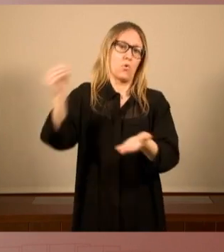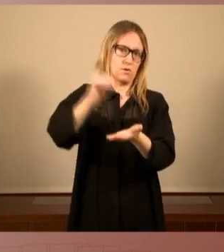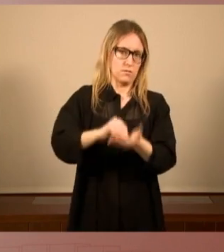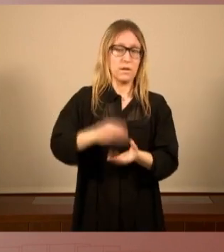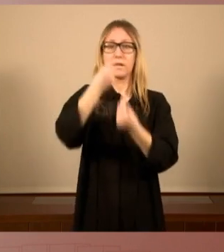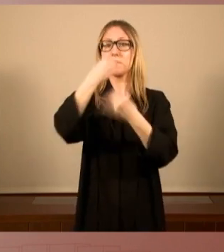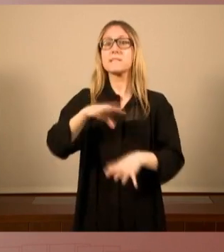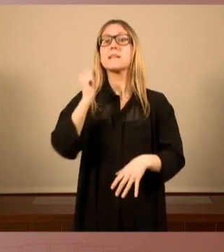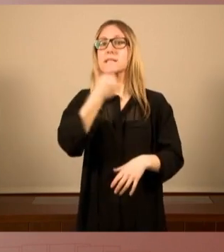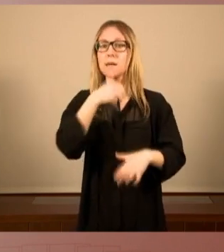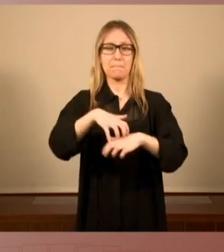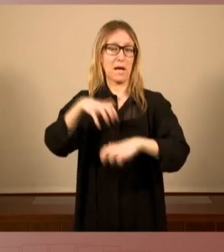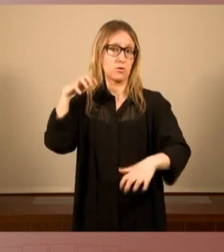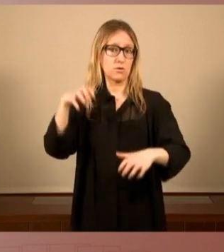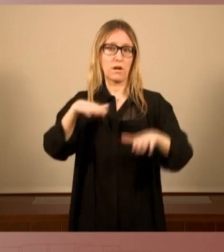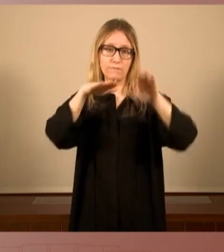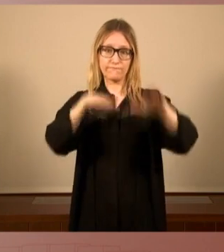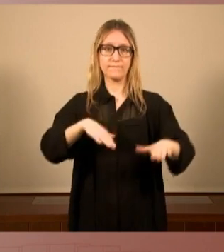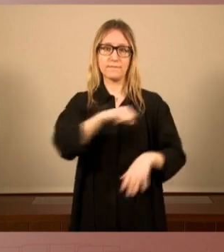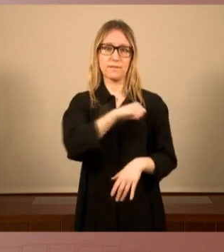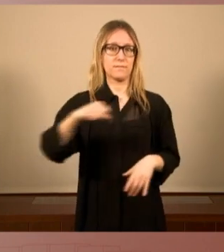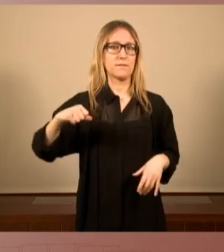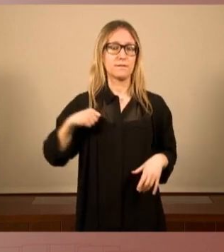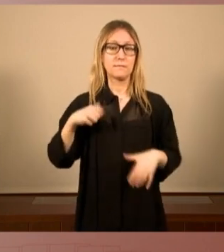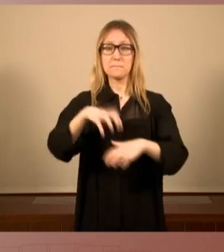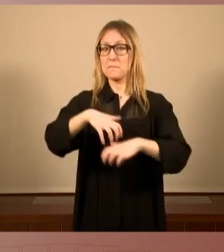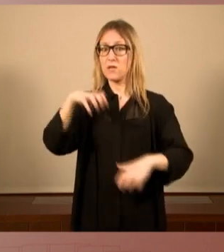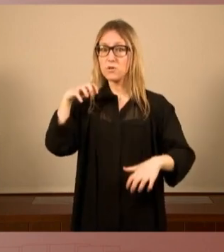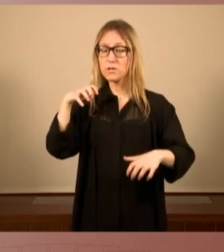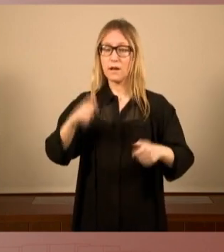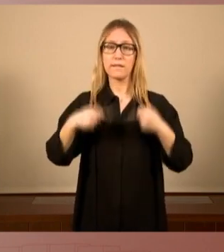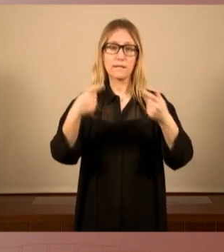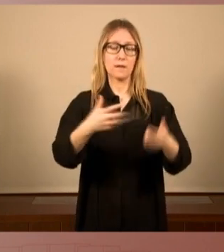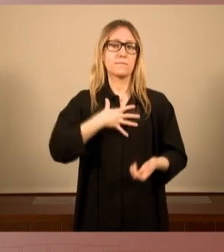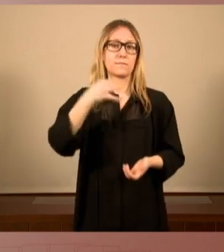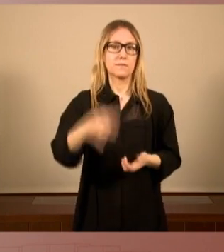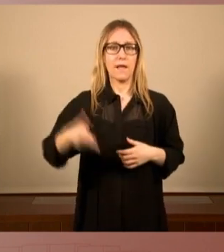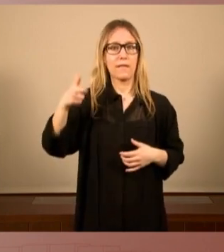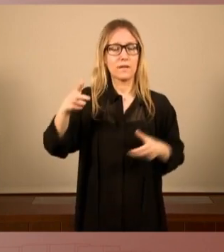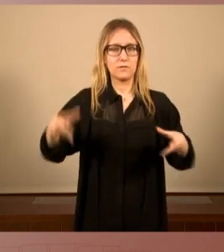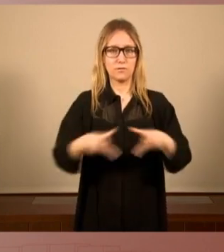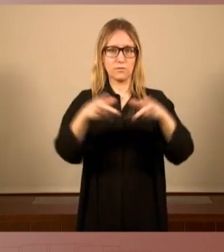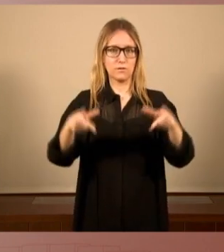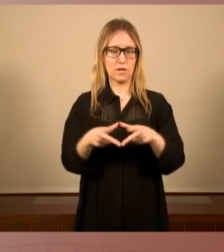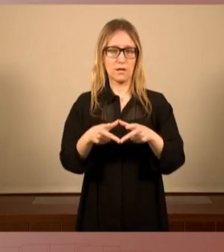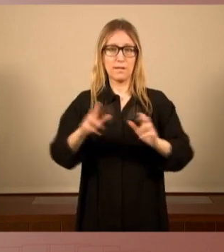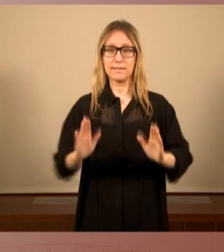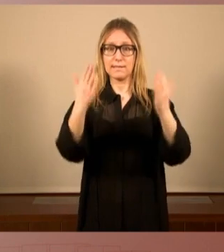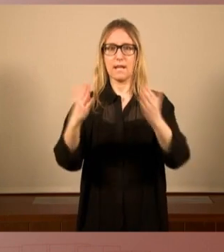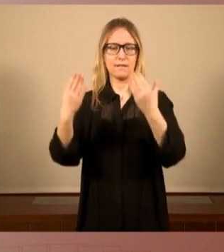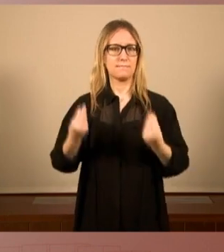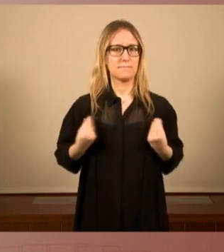independentista, aquesta majoria que ha de fer possibles aquests dirits socials, aquest rescat de les vides i del planeta,